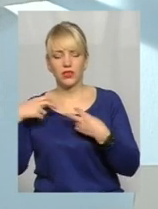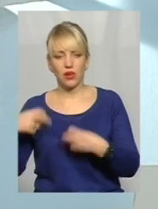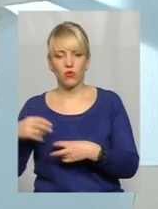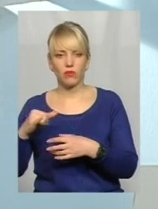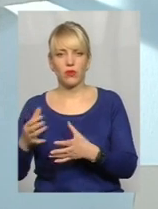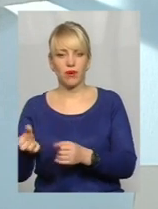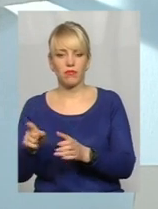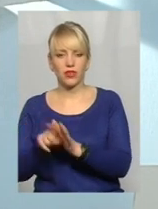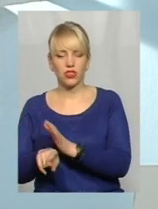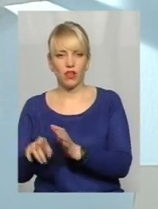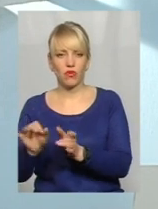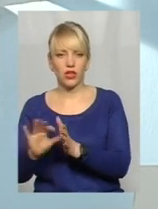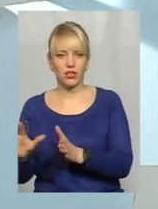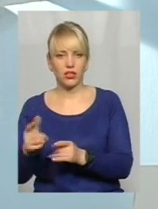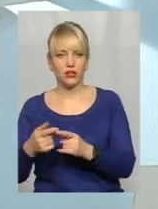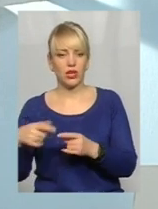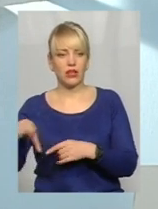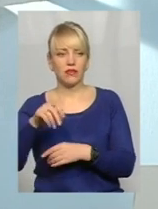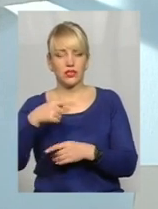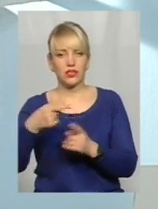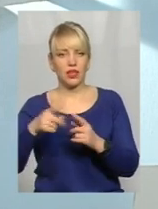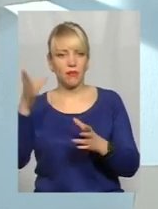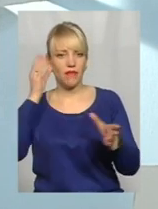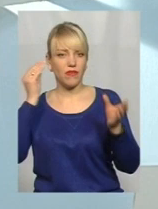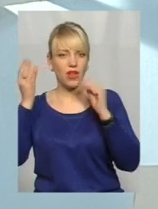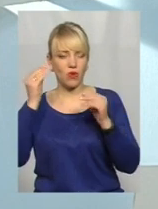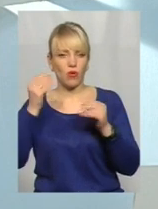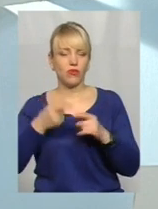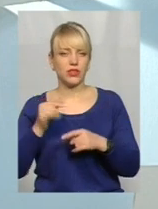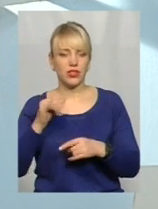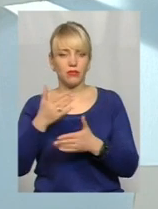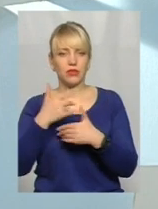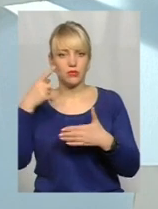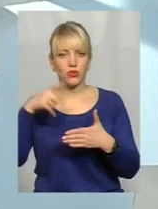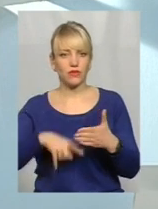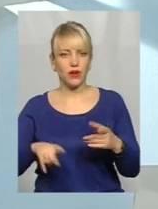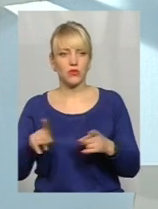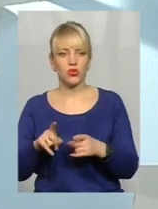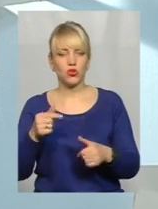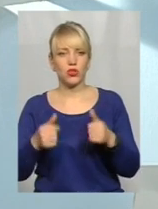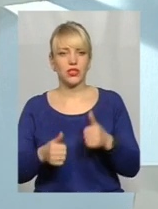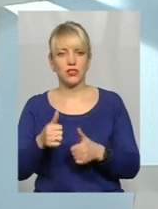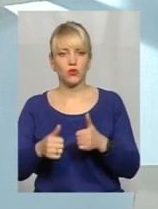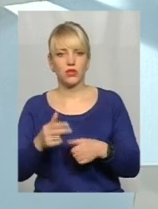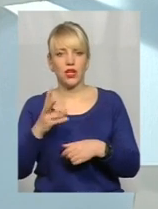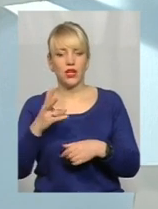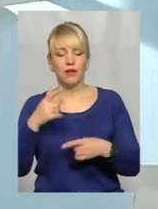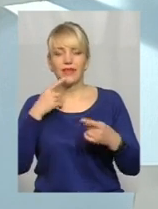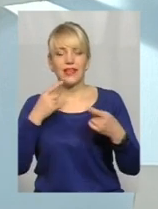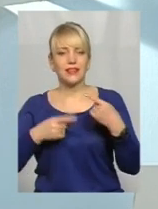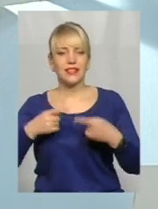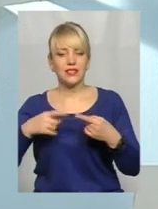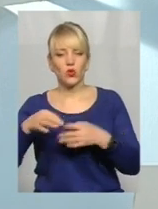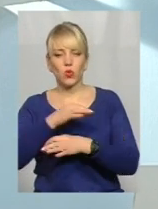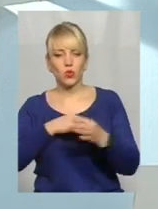ці всі речі треба враховувати і ми сподіваємося, що дискусія на форумі не буде тільки про